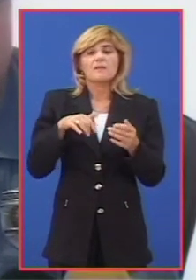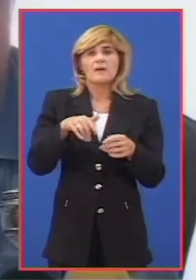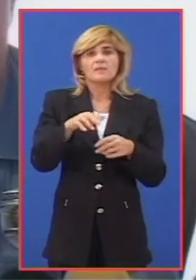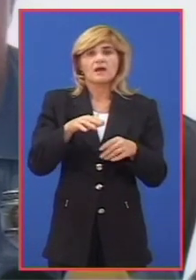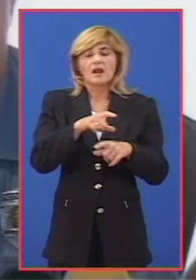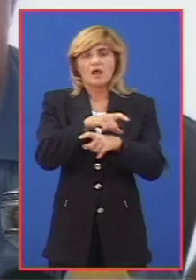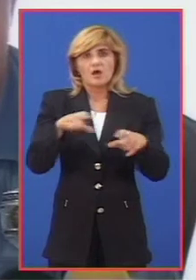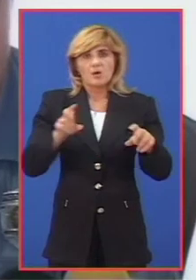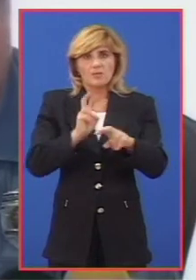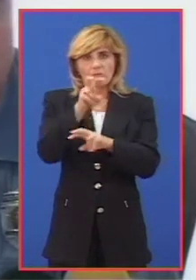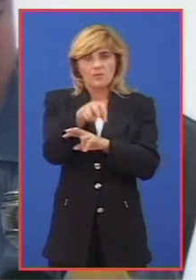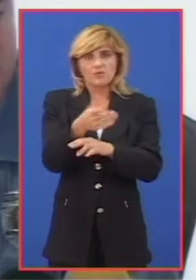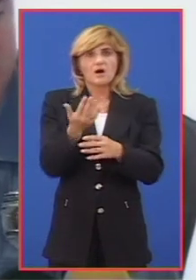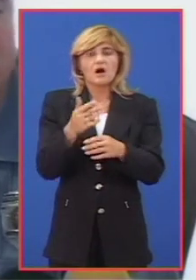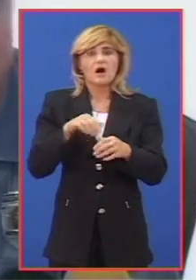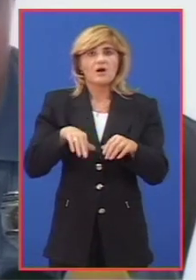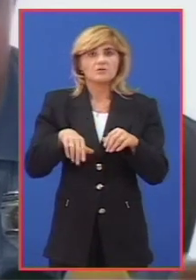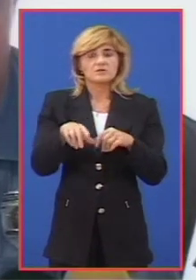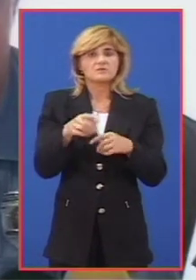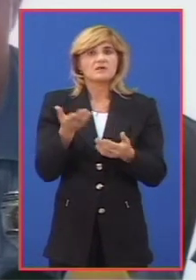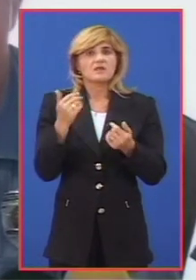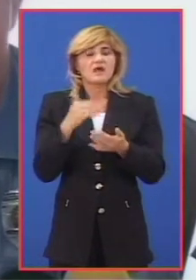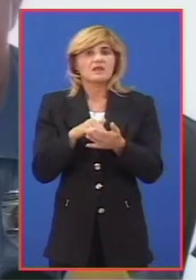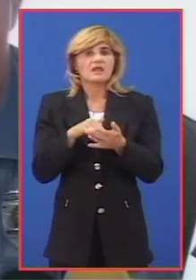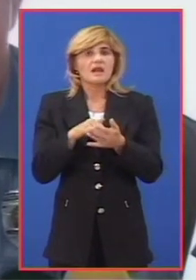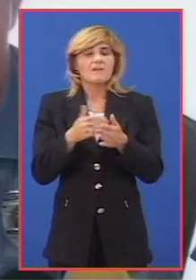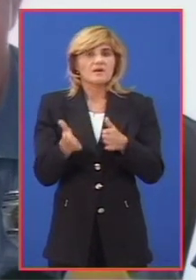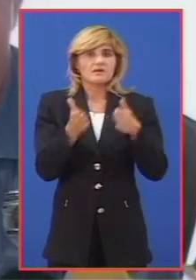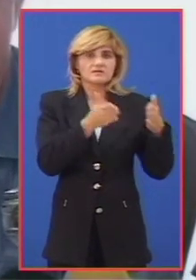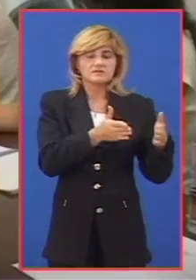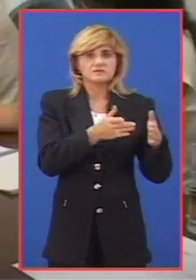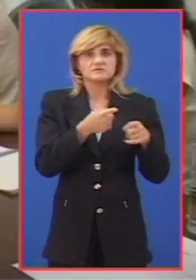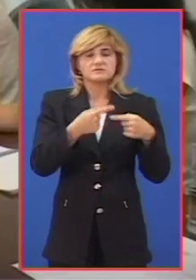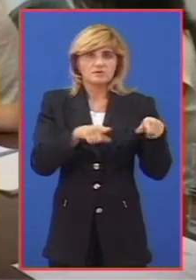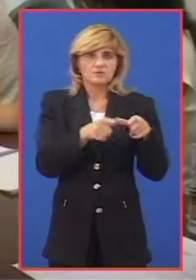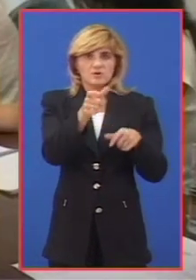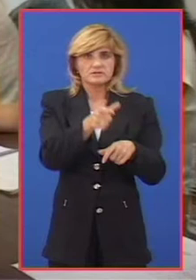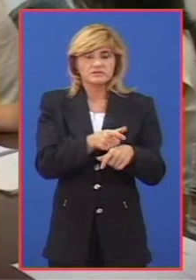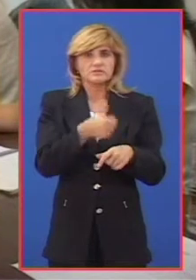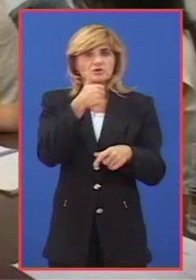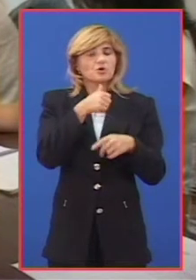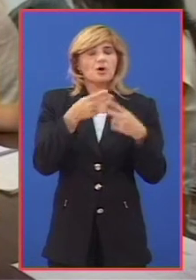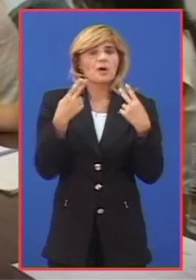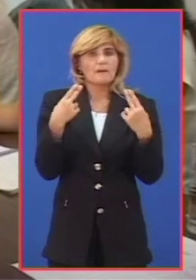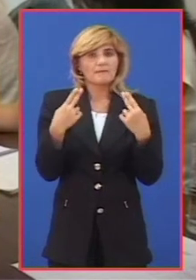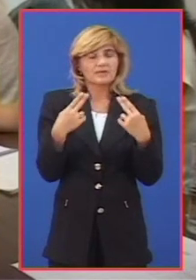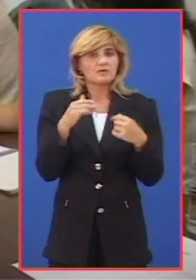put, kako treba da se kreću, znači da li treba na trotaru, van trotara. Ono što je bitno i staći jeste da se i